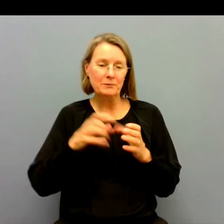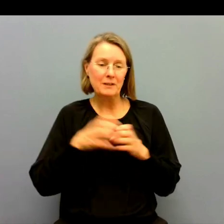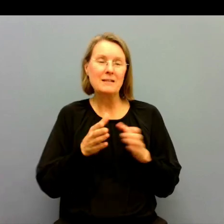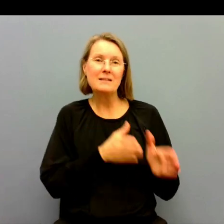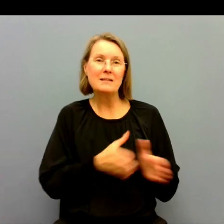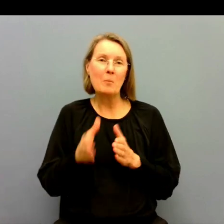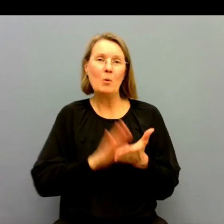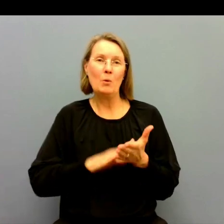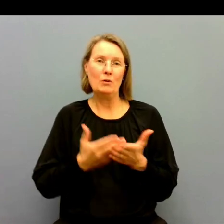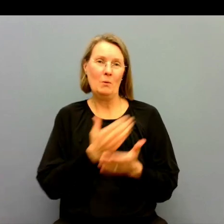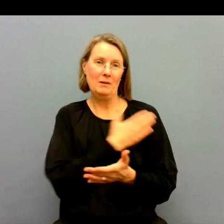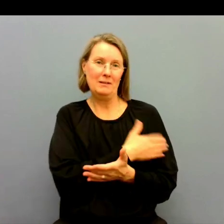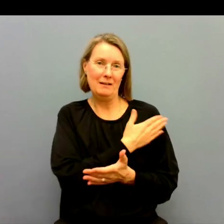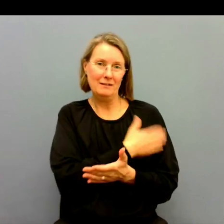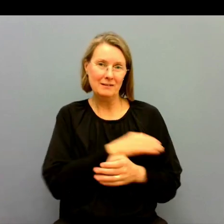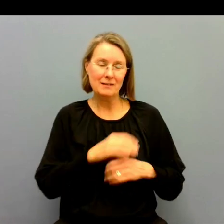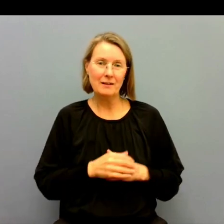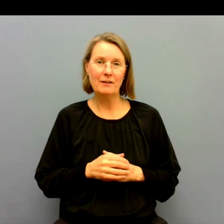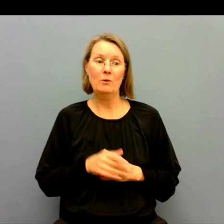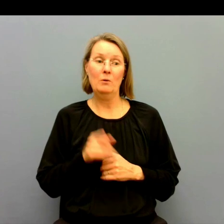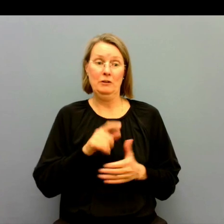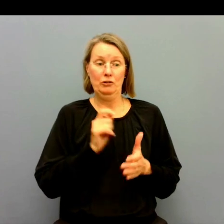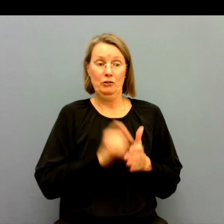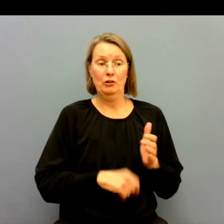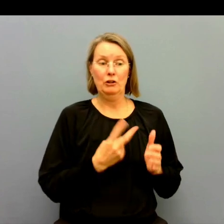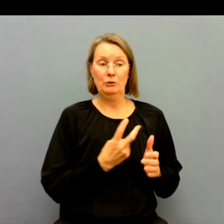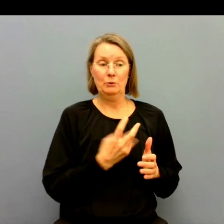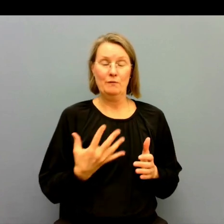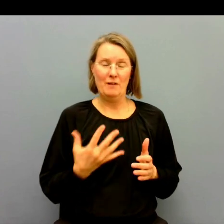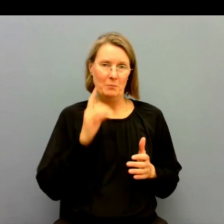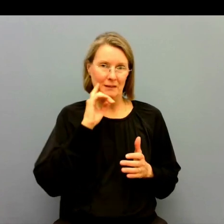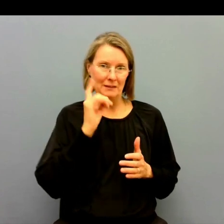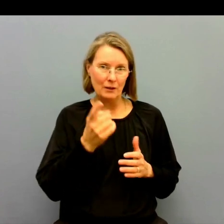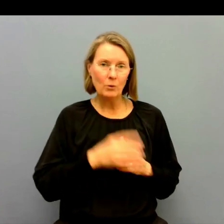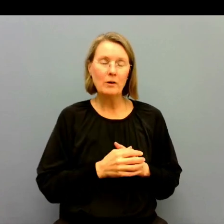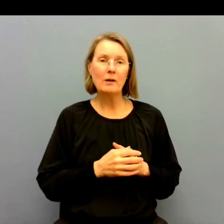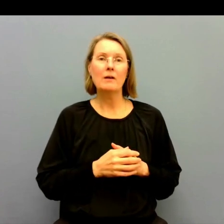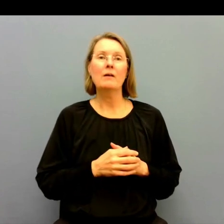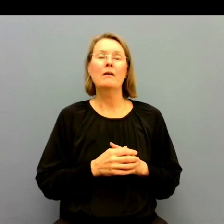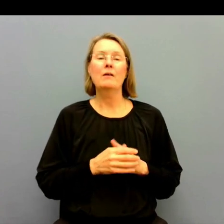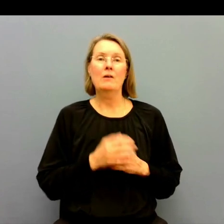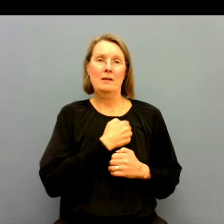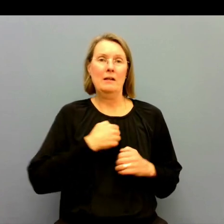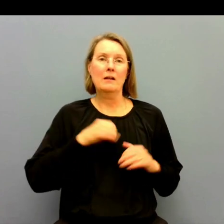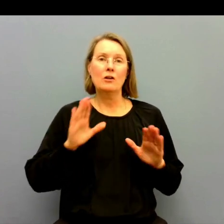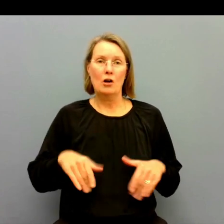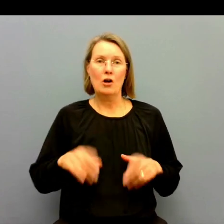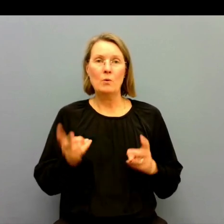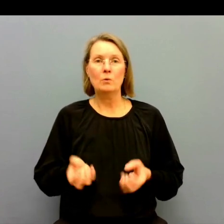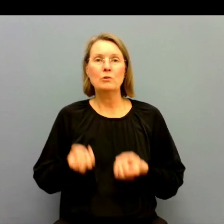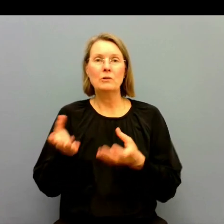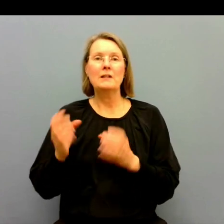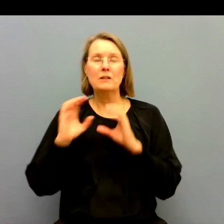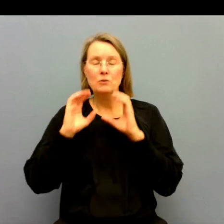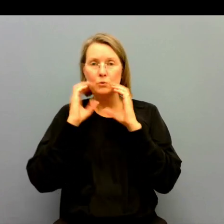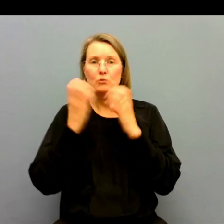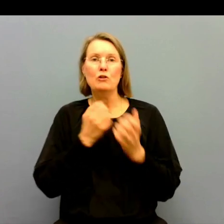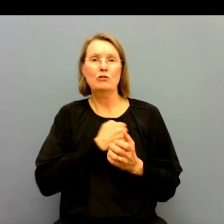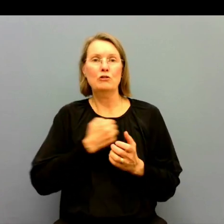samordningen av tolktjänsten. Det här är från och med 2025. Och regeringen har också gett